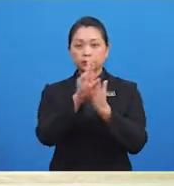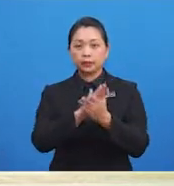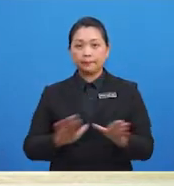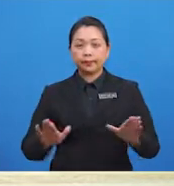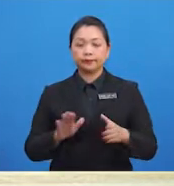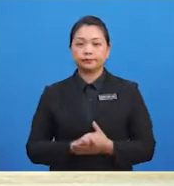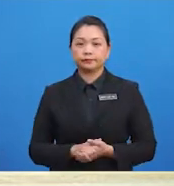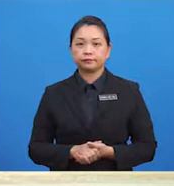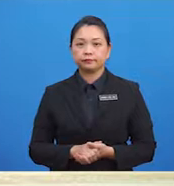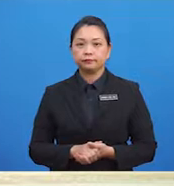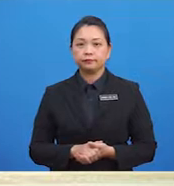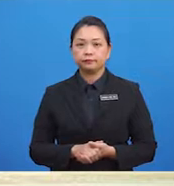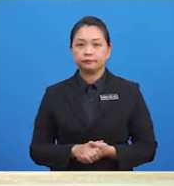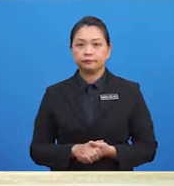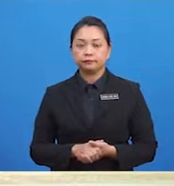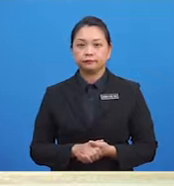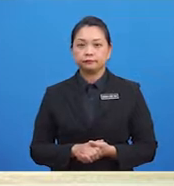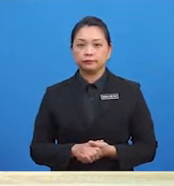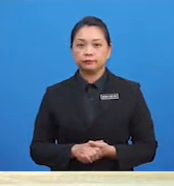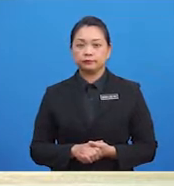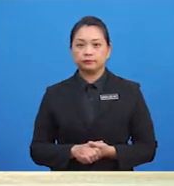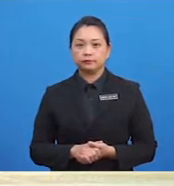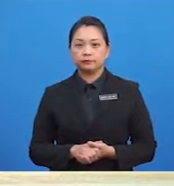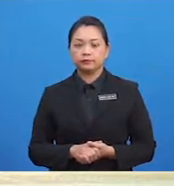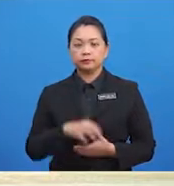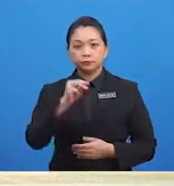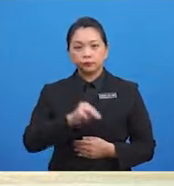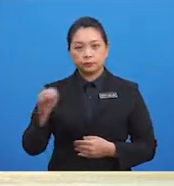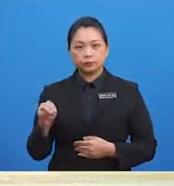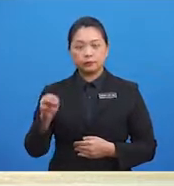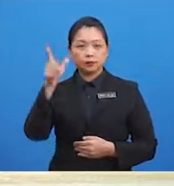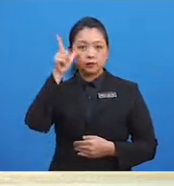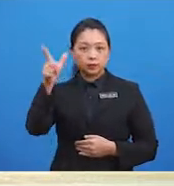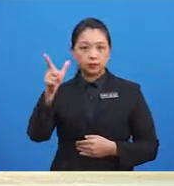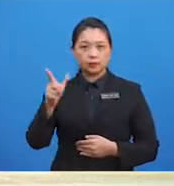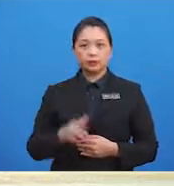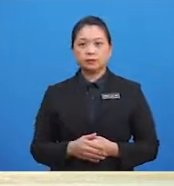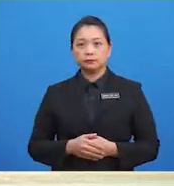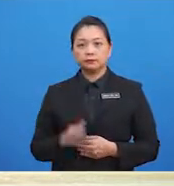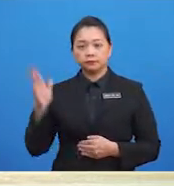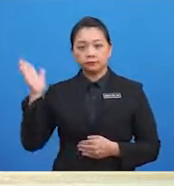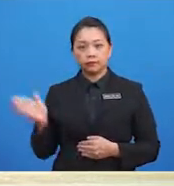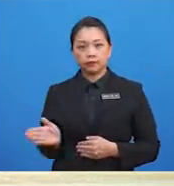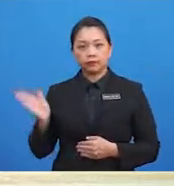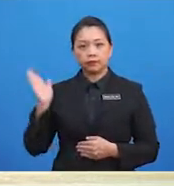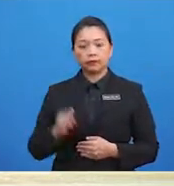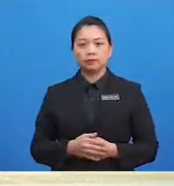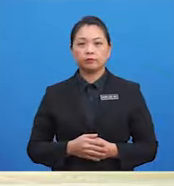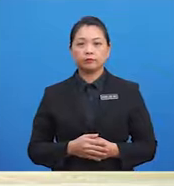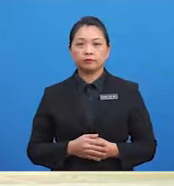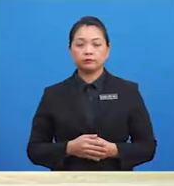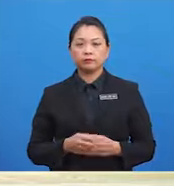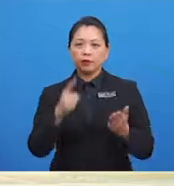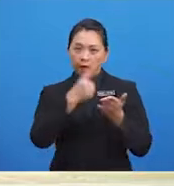Apakah budak ini sedang melakukan? Ya, budak ini sedang